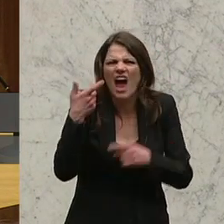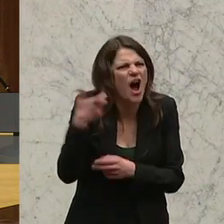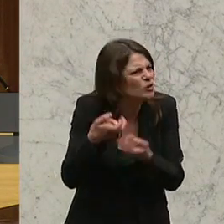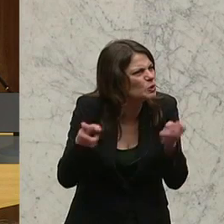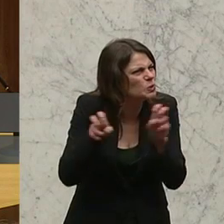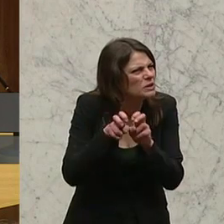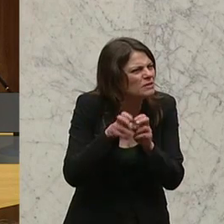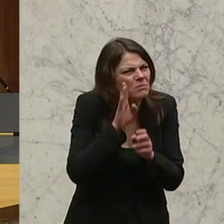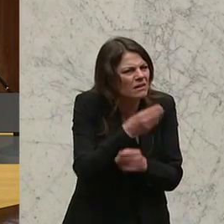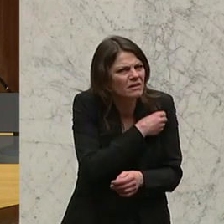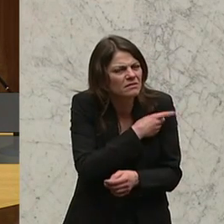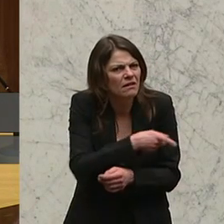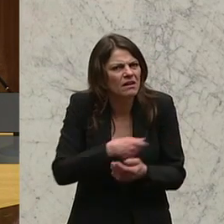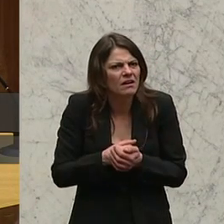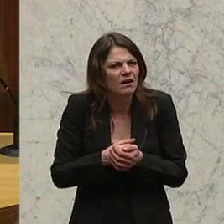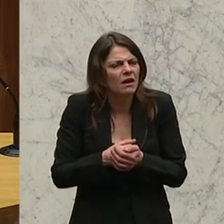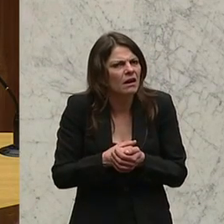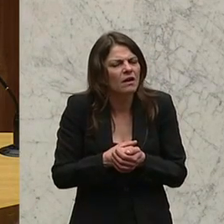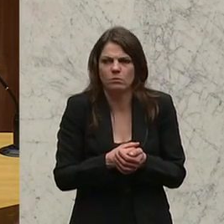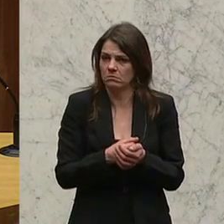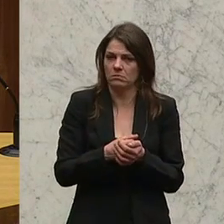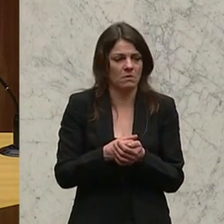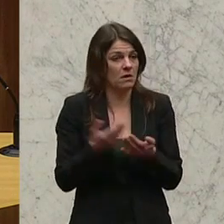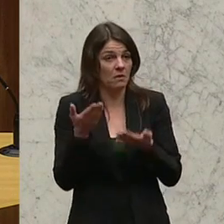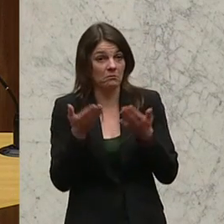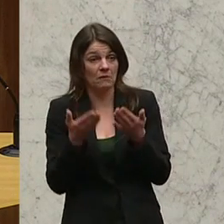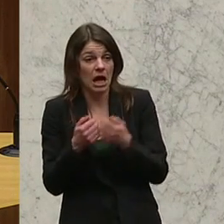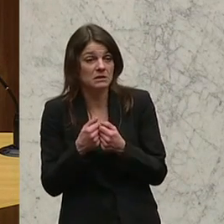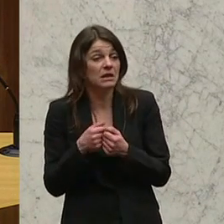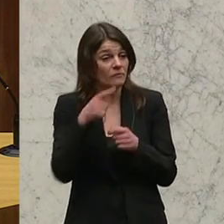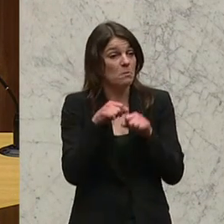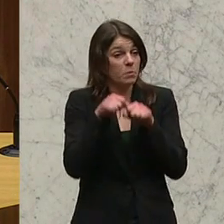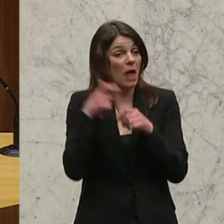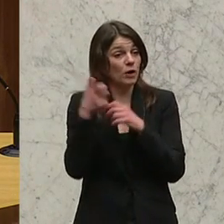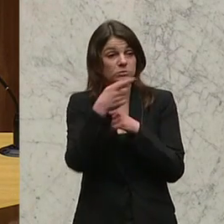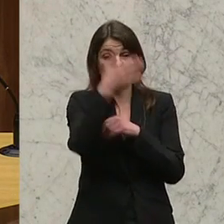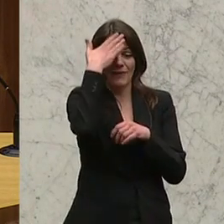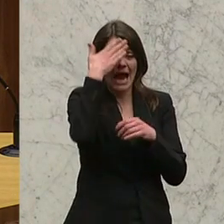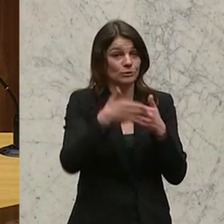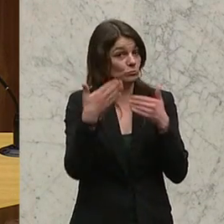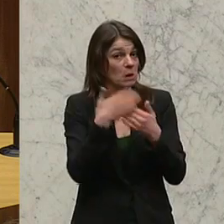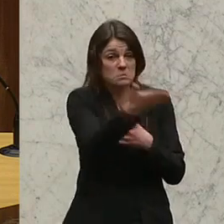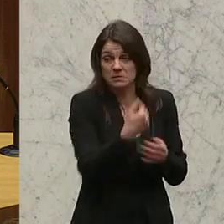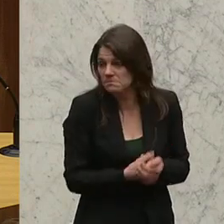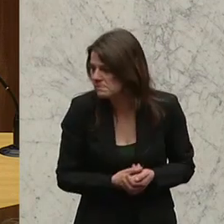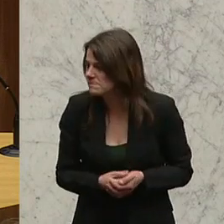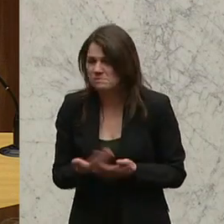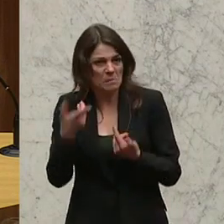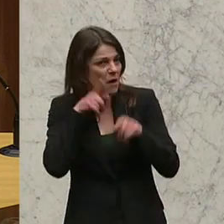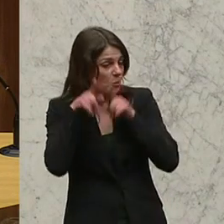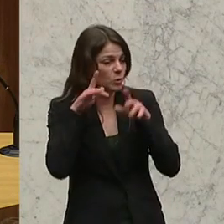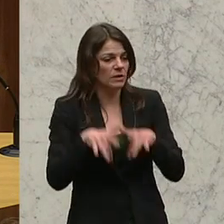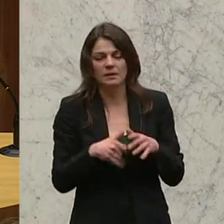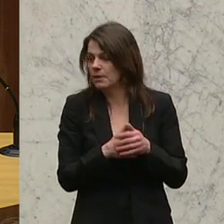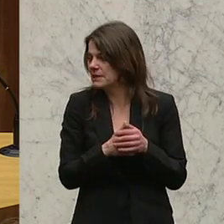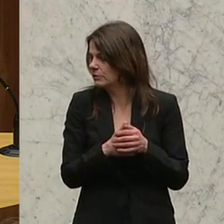Welcher Ausschuss wäre das? Ist vielleicht der Umweltausschuss, ich weiß nicht, ob die Kollegin Brunner das bestätigen kann, weil es könnte ja eine Vermutung sein.